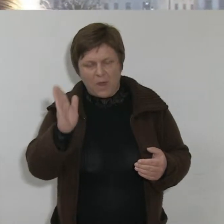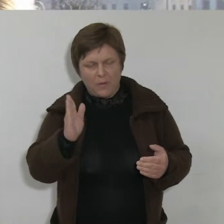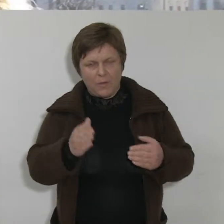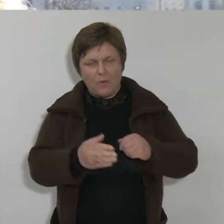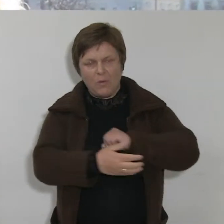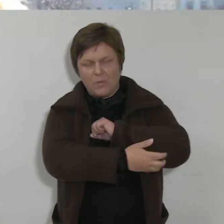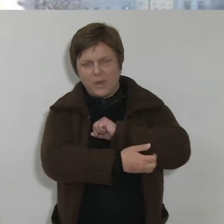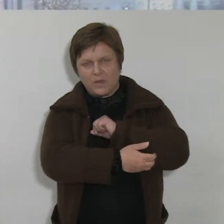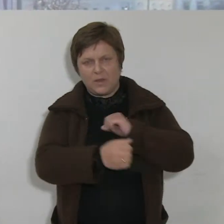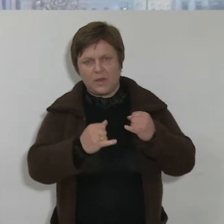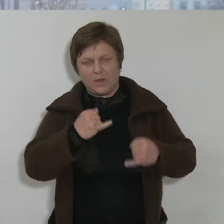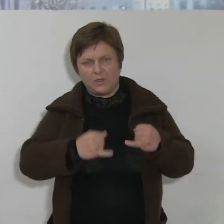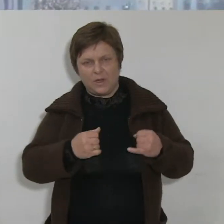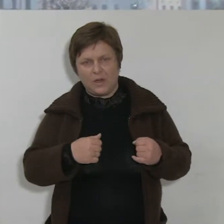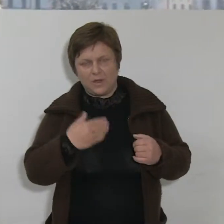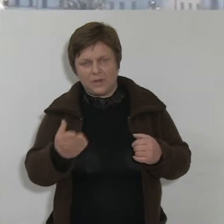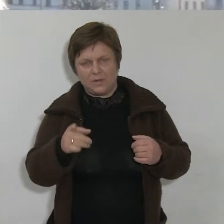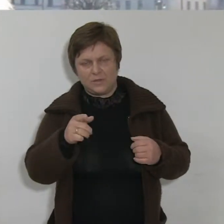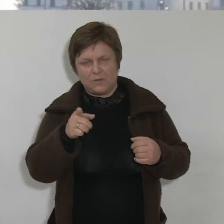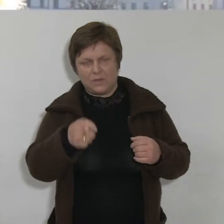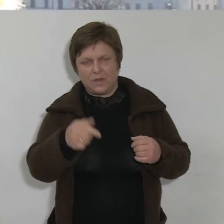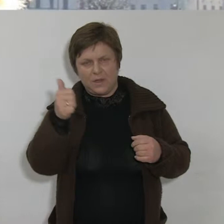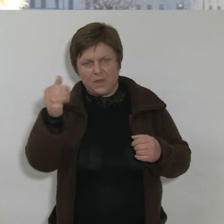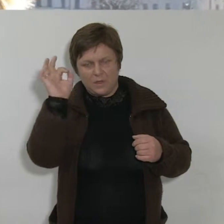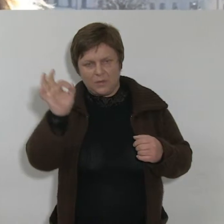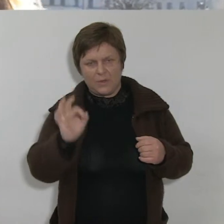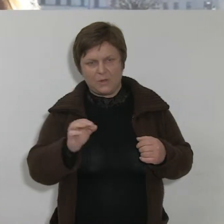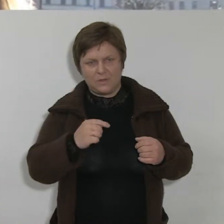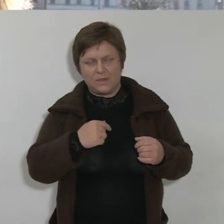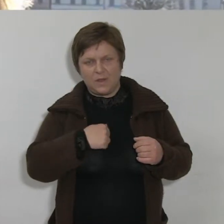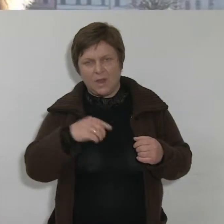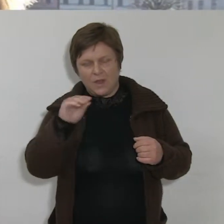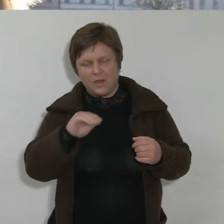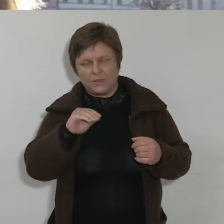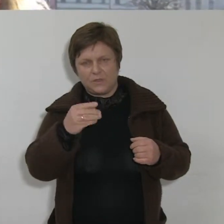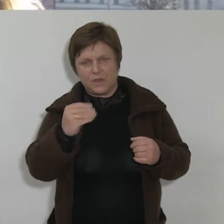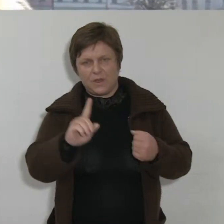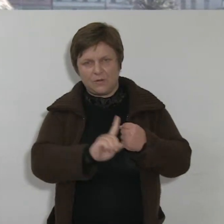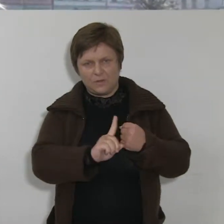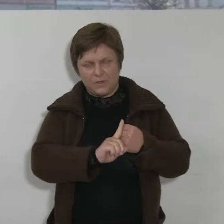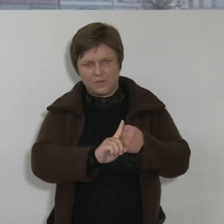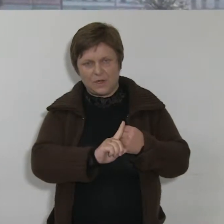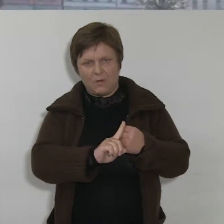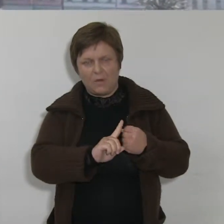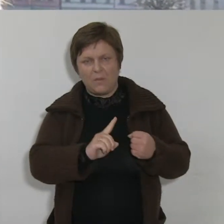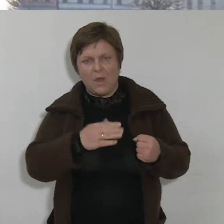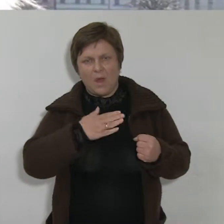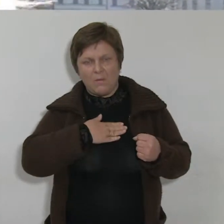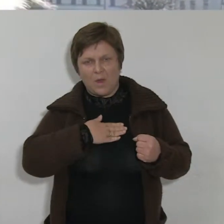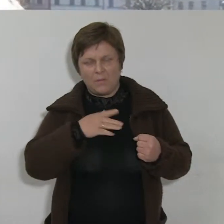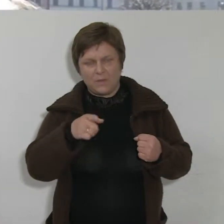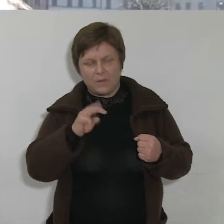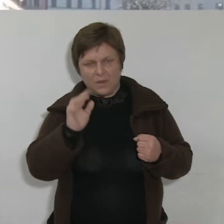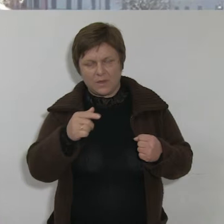Pani odliczała jeszcze 1%? Jeszcze nie. Jeszcze nie. Ale mam, powiem tak szczerze, takie osoby, którym pomagam zawsze